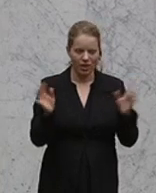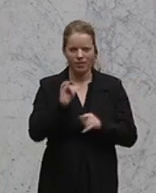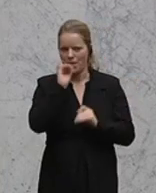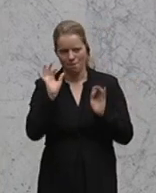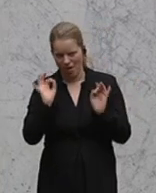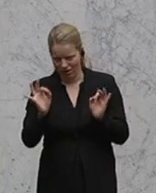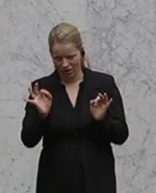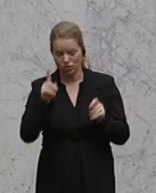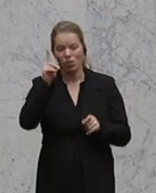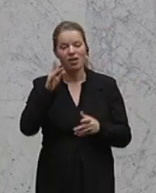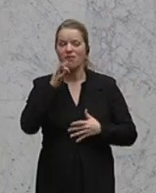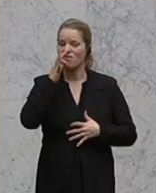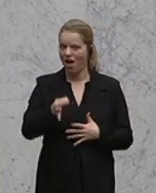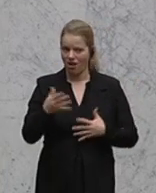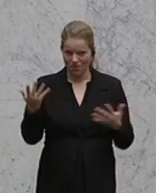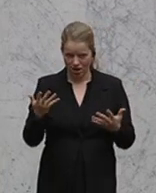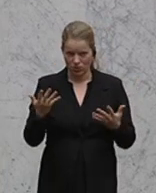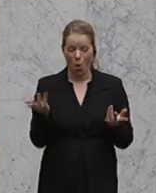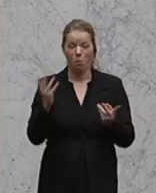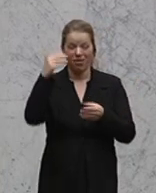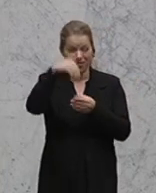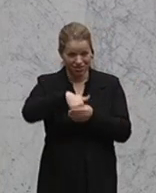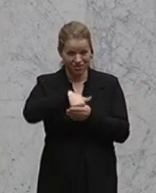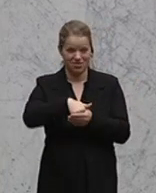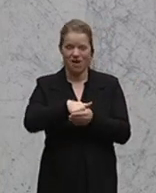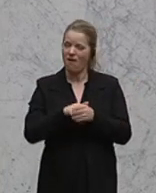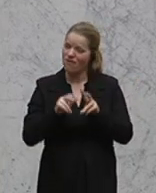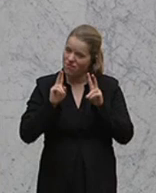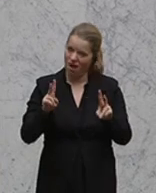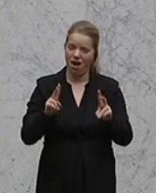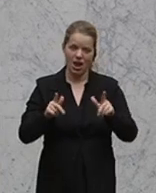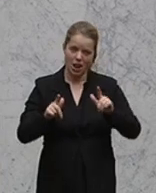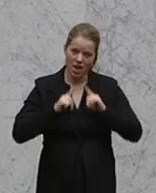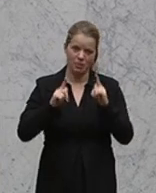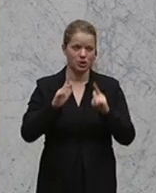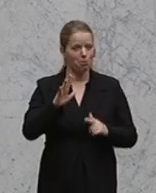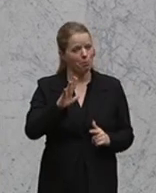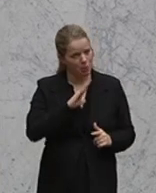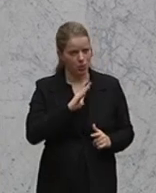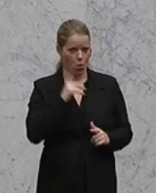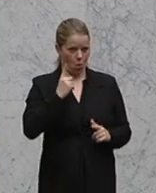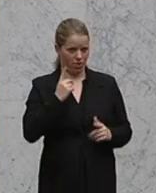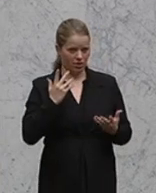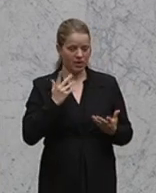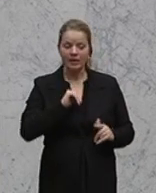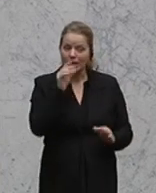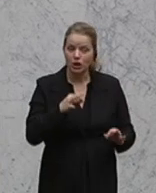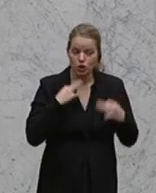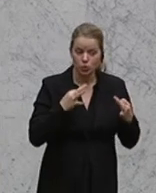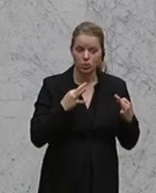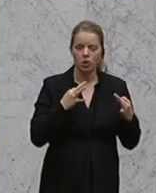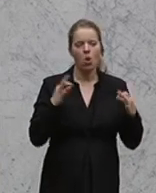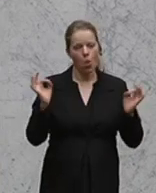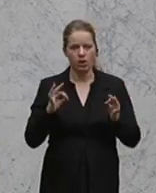zwischen schwerwiegend, lebensbedrohend, nicht gesund oder